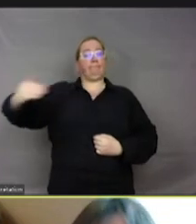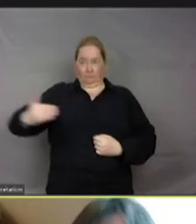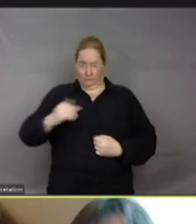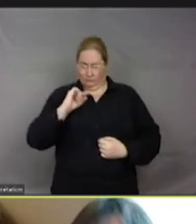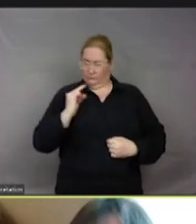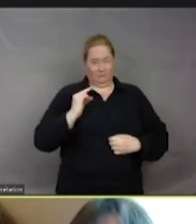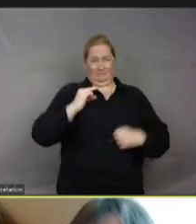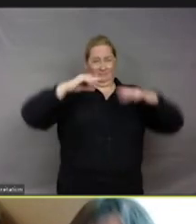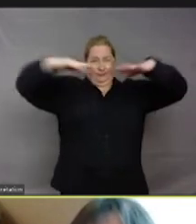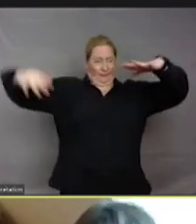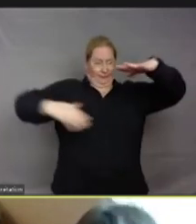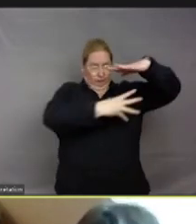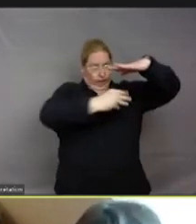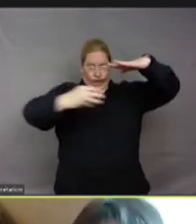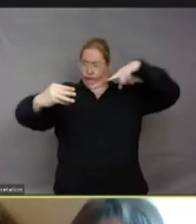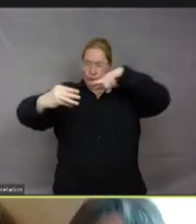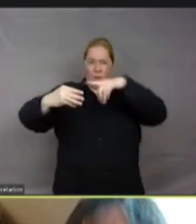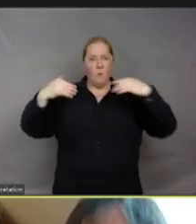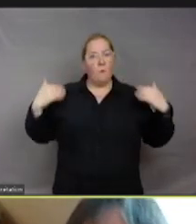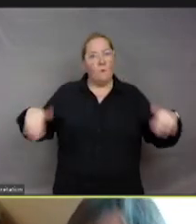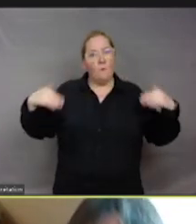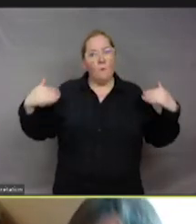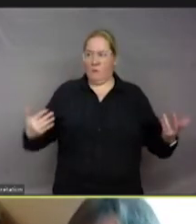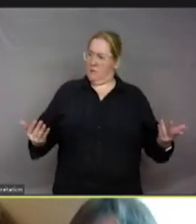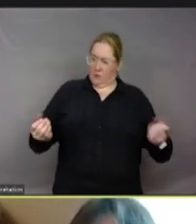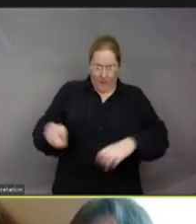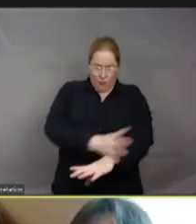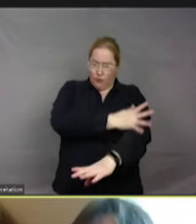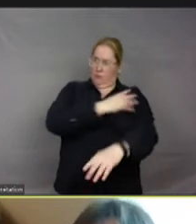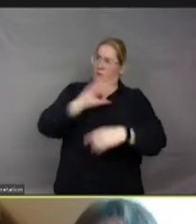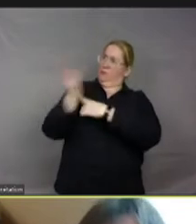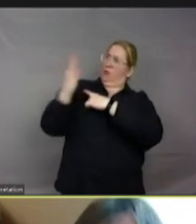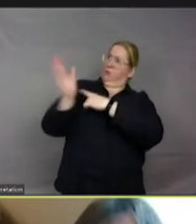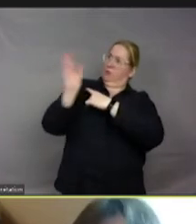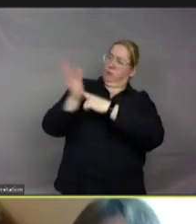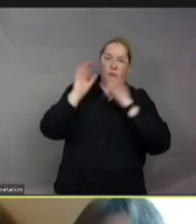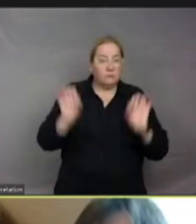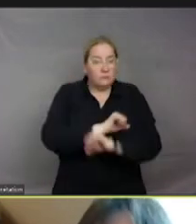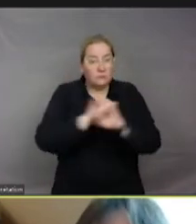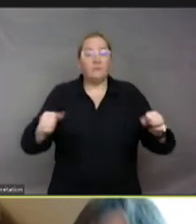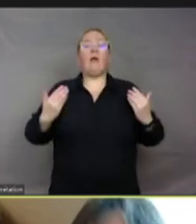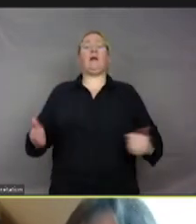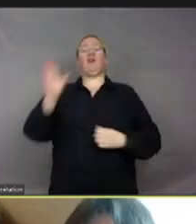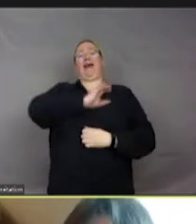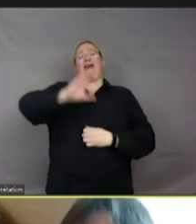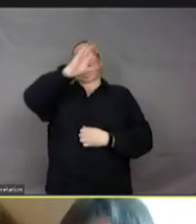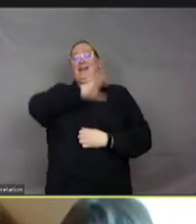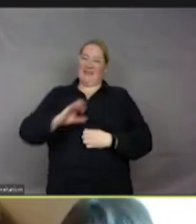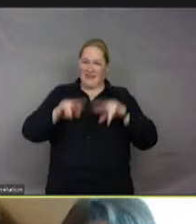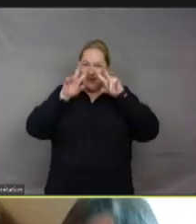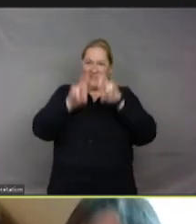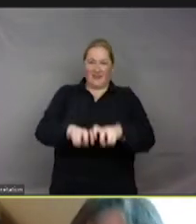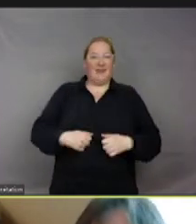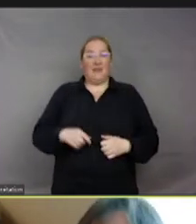très prolixes pour exprimer leurs émotions. On est en train d'essayer de prouver actuellement que les pieuvres